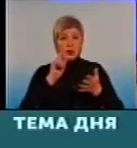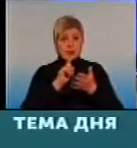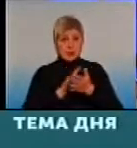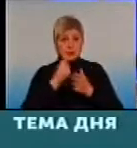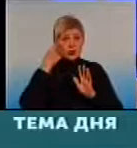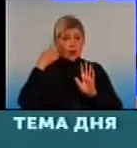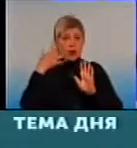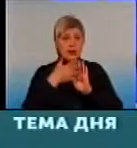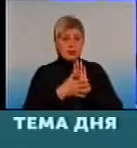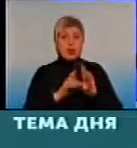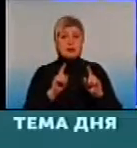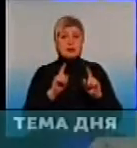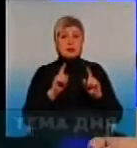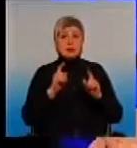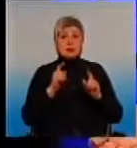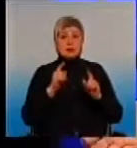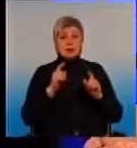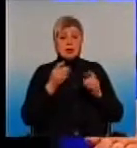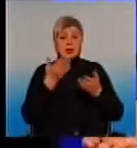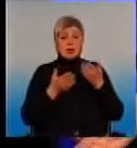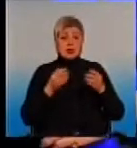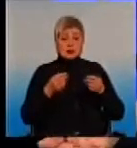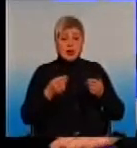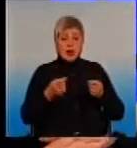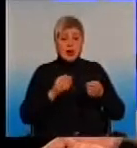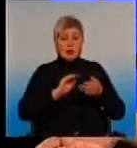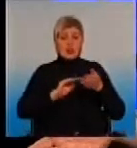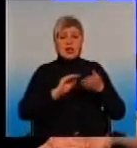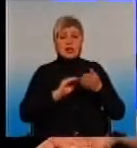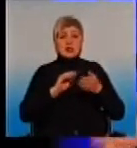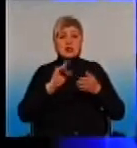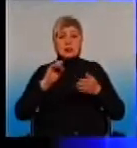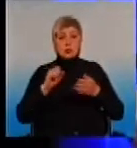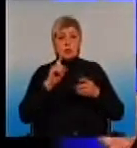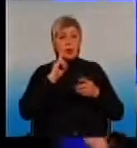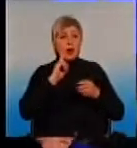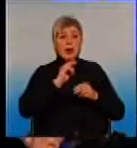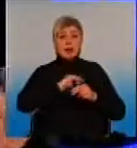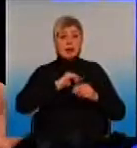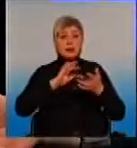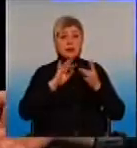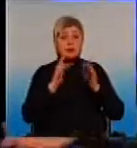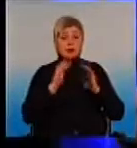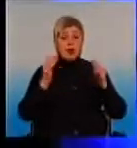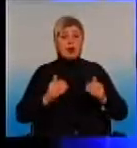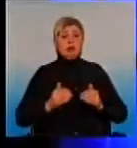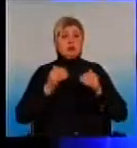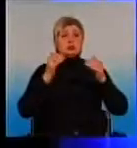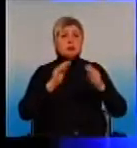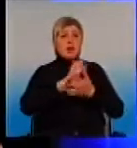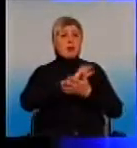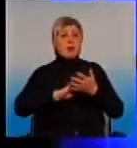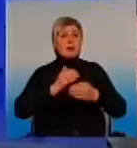якщо в реєстратурі скажуть, звичайно, у нас поки не працює інтернет, відложіть це наступний раз. Але зв